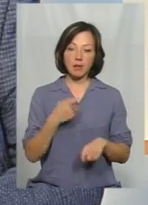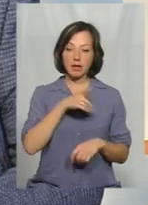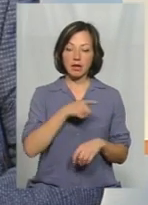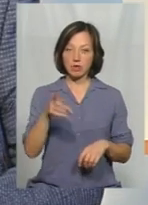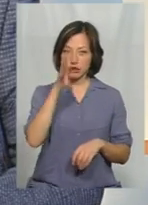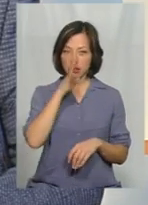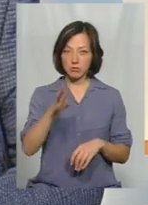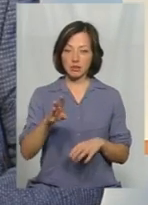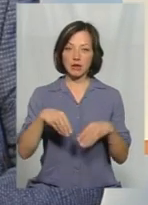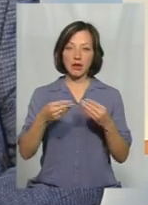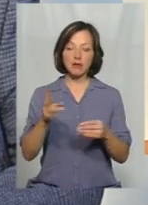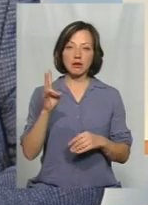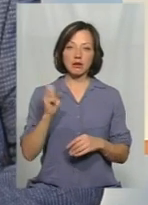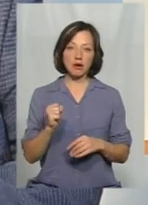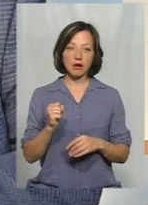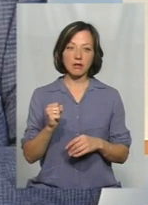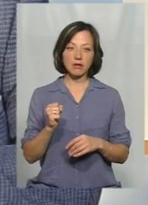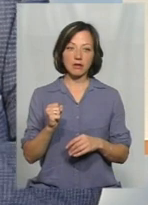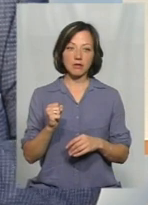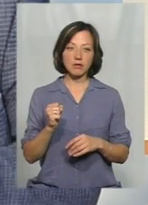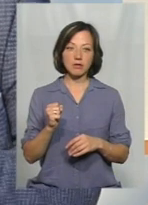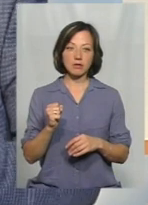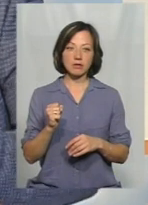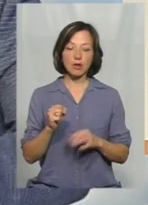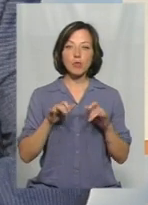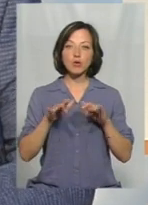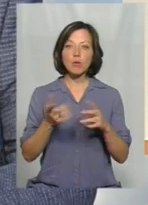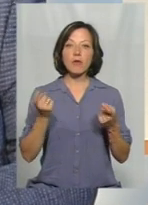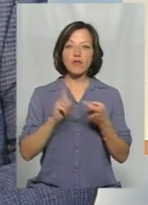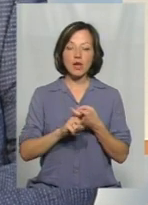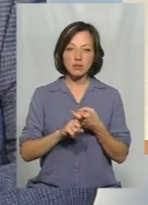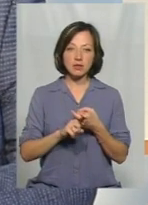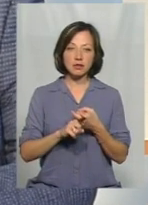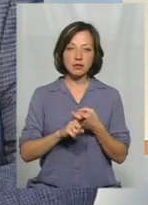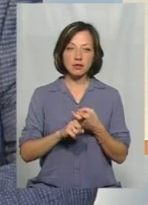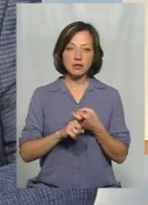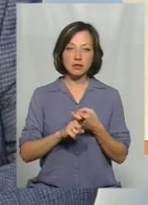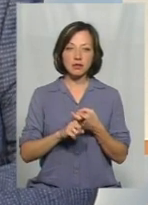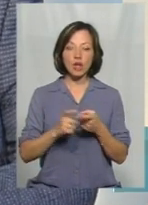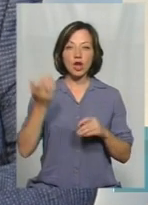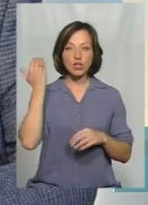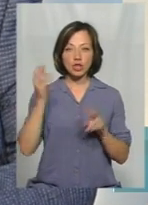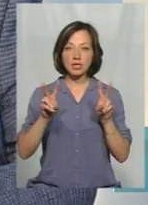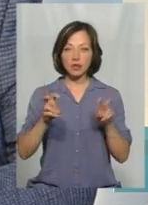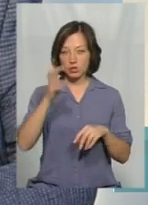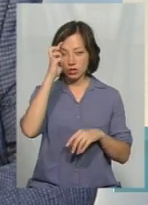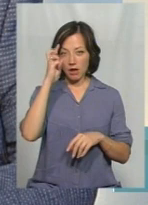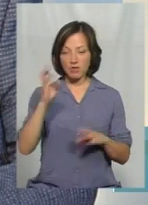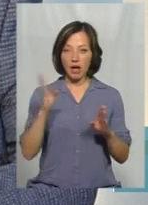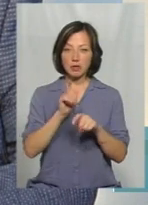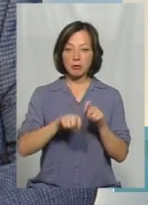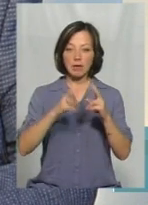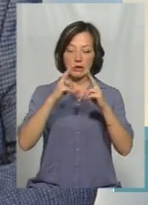4 місяці наданий на проходження процедур, пов'язаних з тим, що раніше називалися державною екологічною